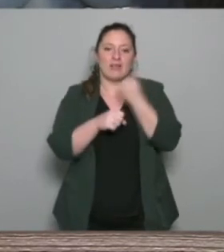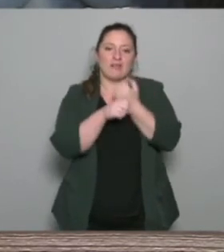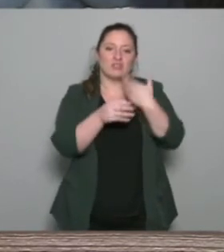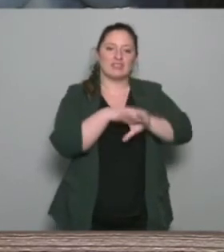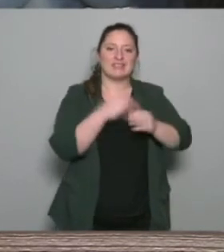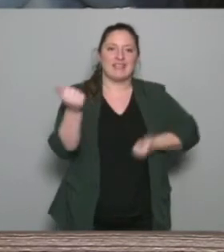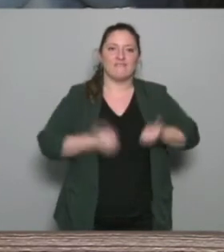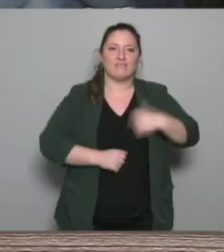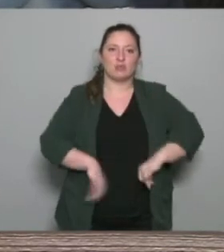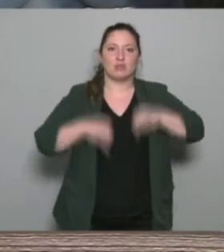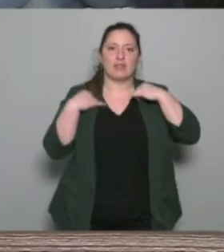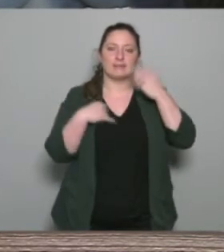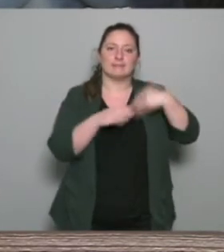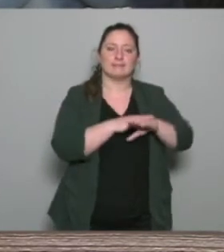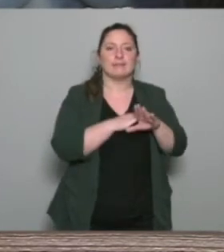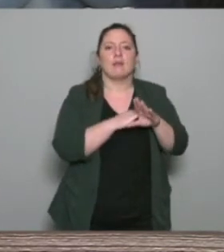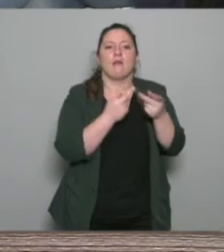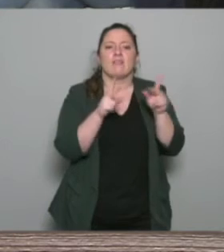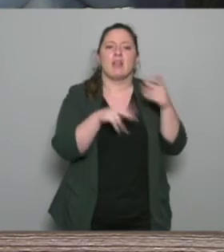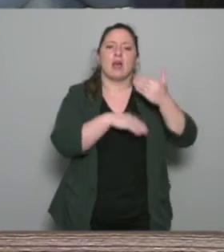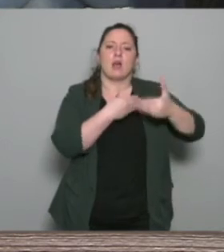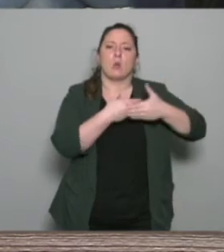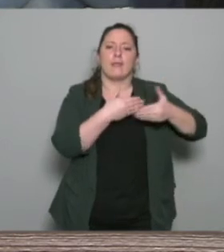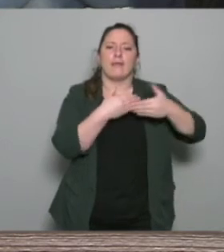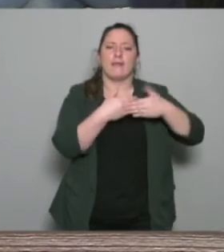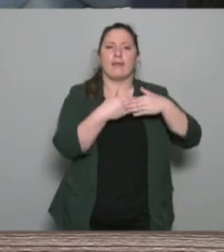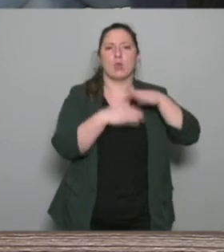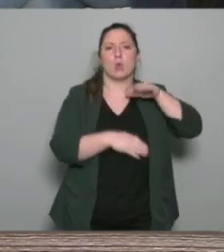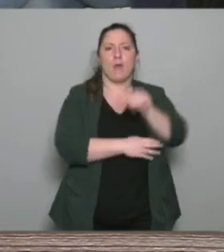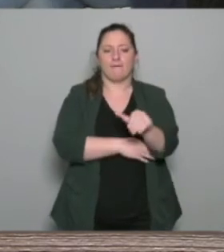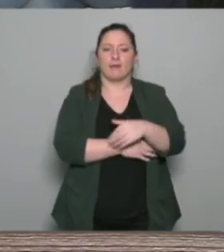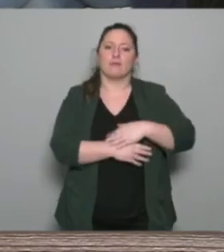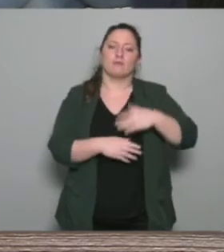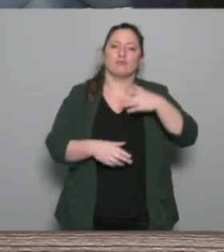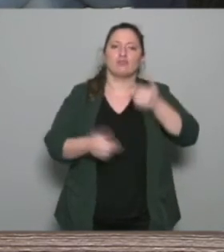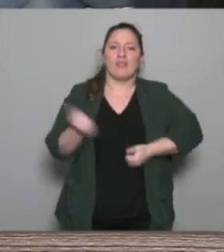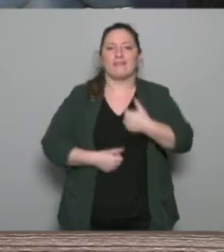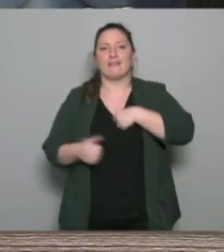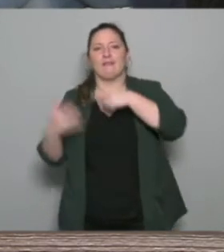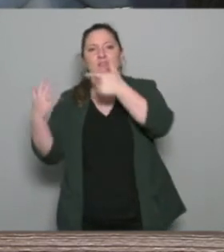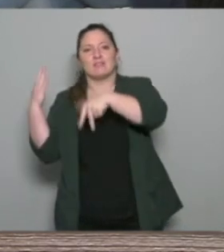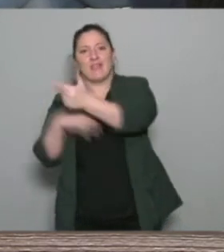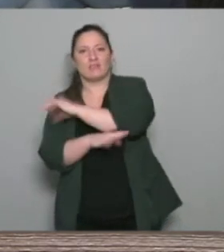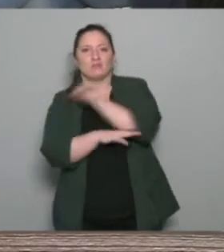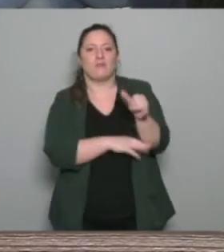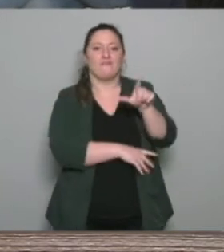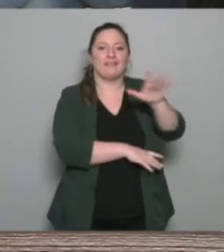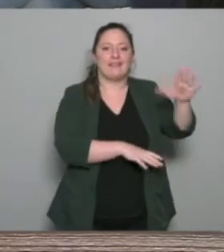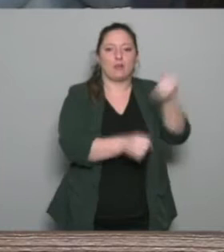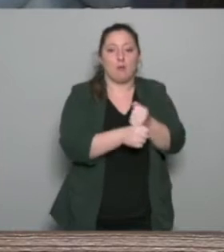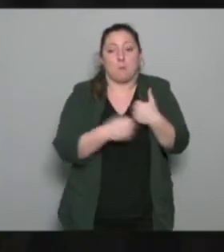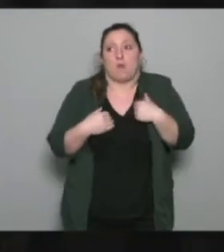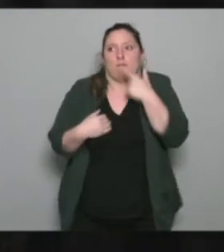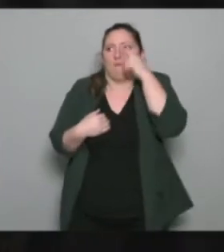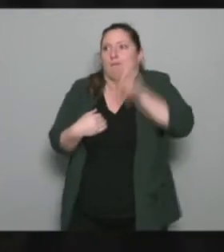-Lorcher je suis coordinateur du secteur 13-25 ans alors moi j'ai pas du tout la même entrée que vous